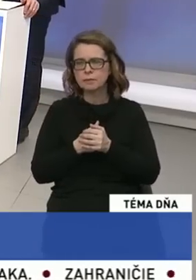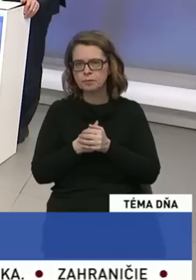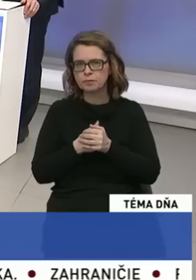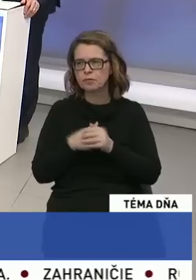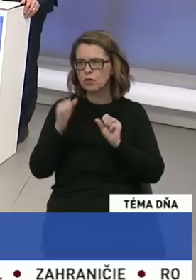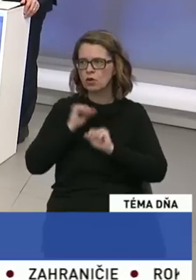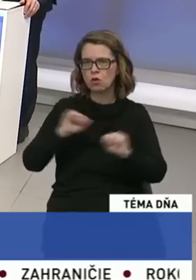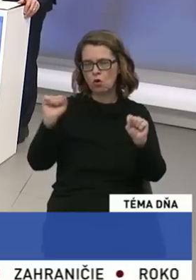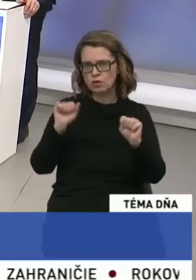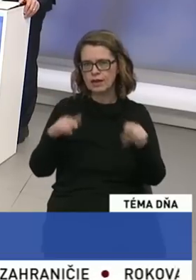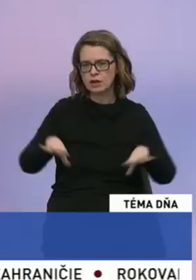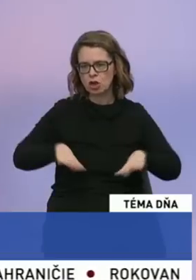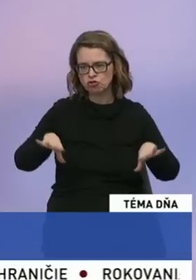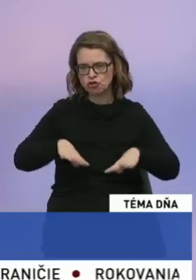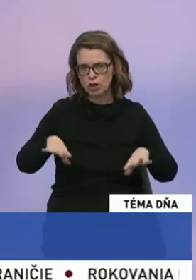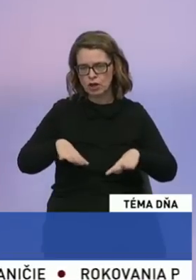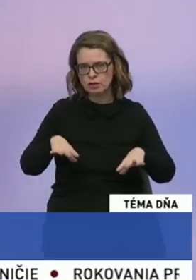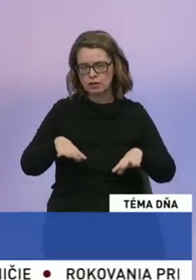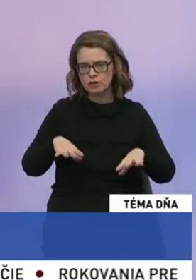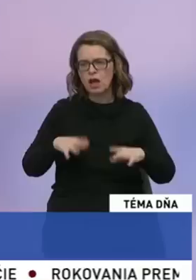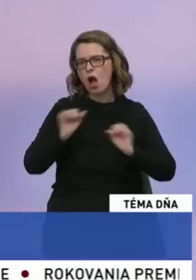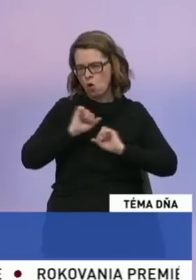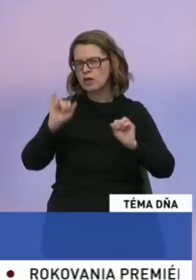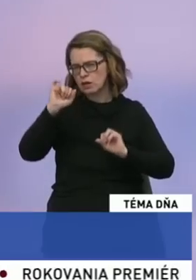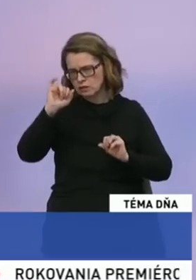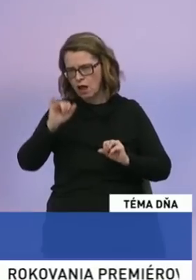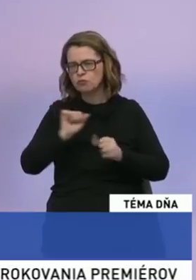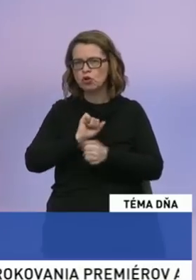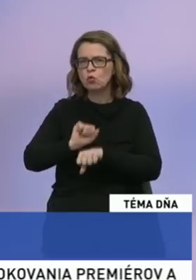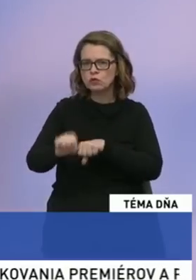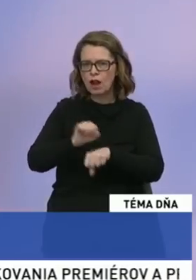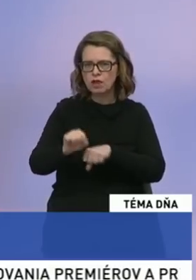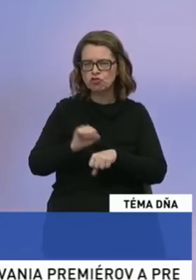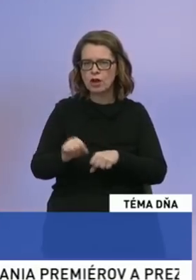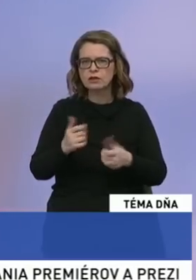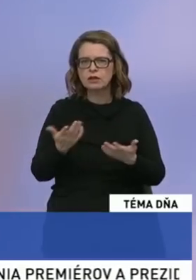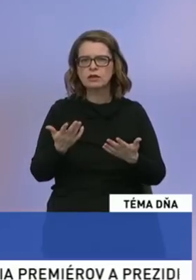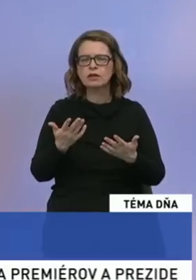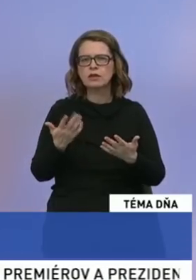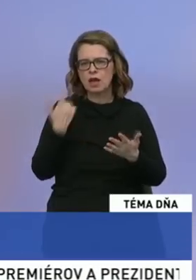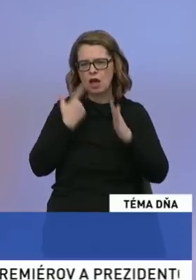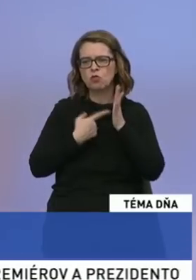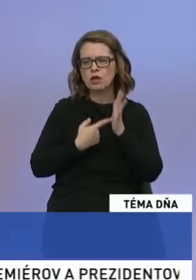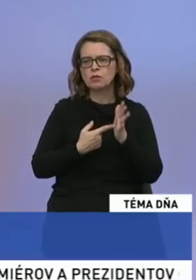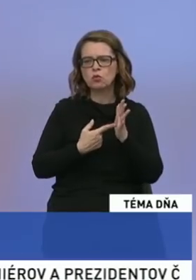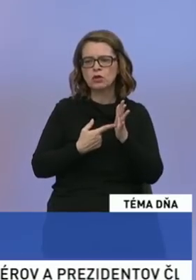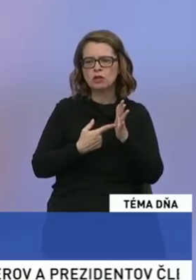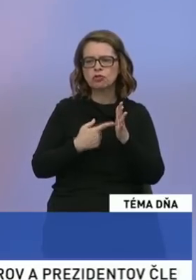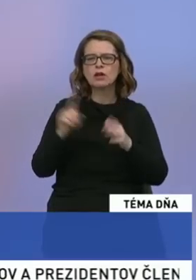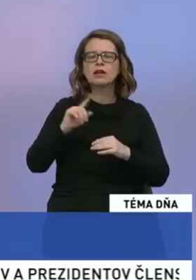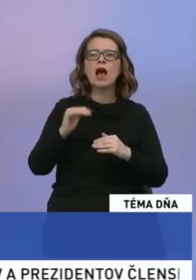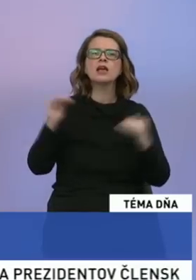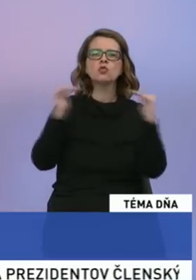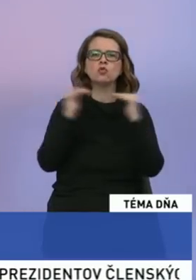Tak ochrana žien a vôbec ochrana slabších a utlačaných je určitým stupňom indikácie, na akej úrovni je